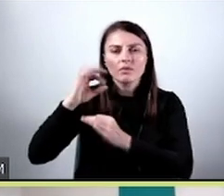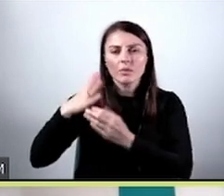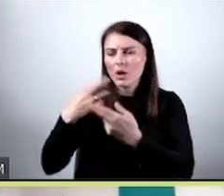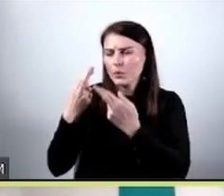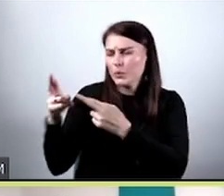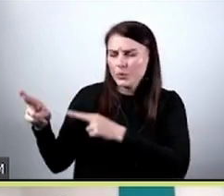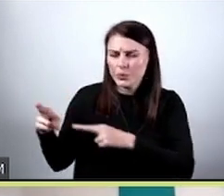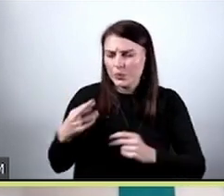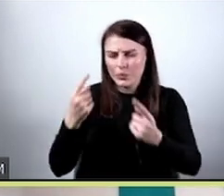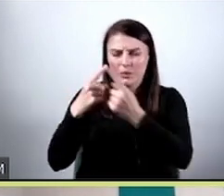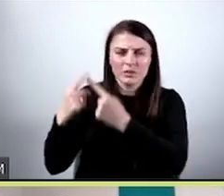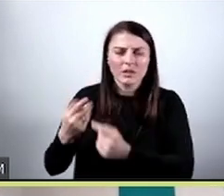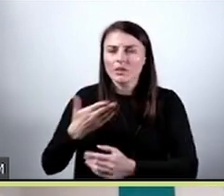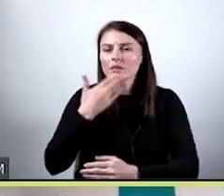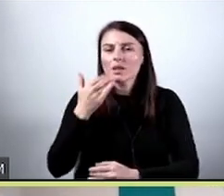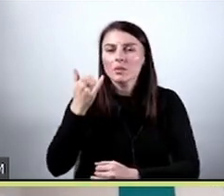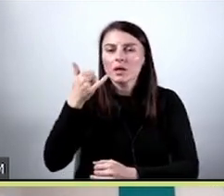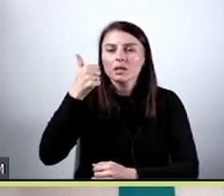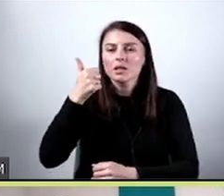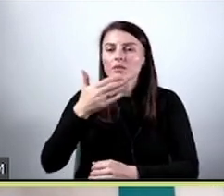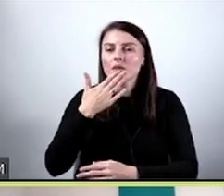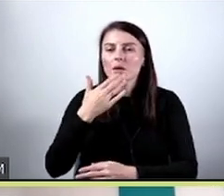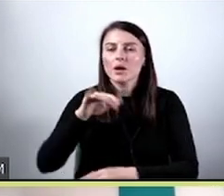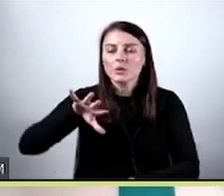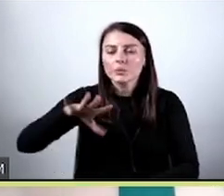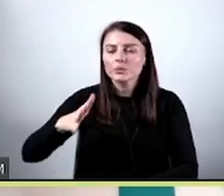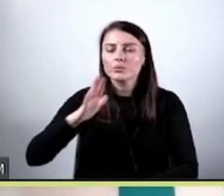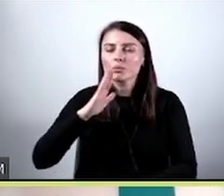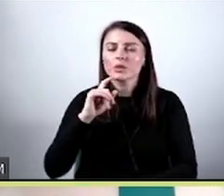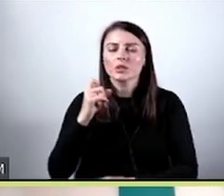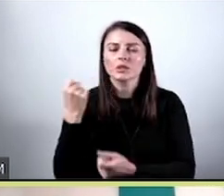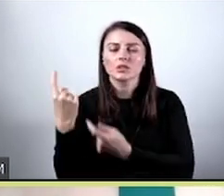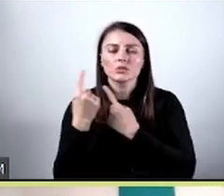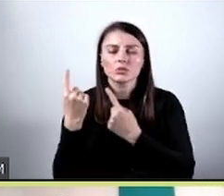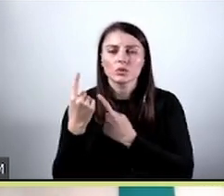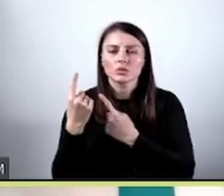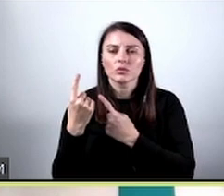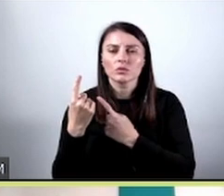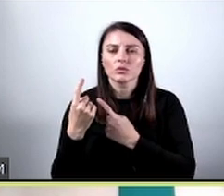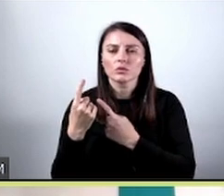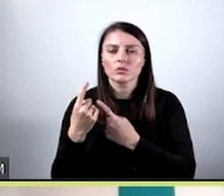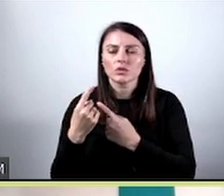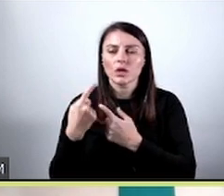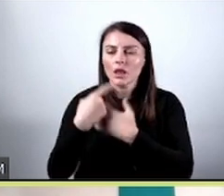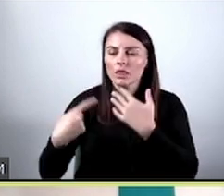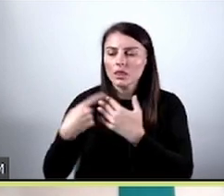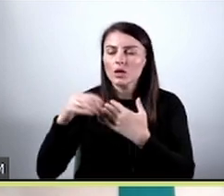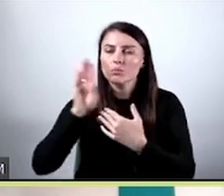jeżeli w tych danych nie ma jakichś specyficznych, szczególnych przypadków w odpowiedniej ilości.